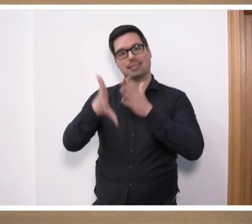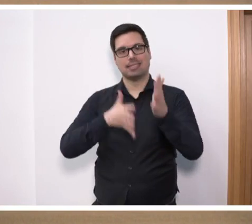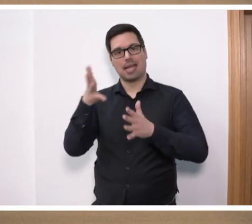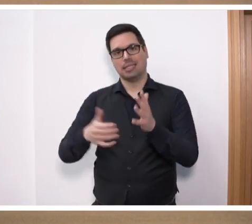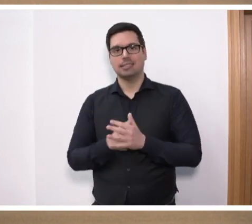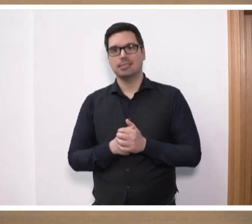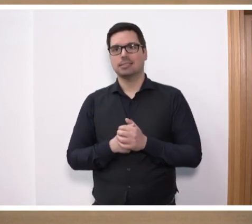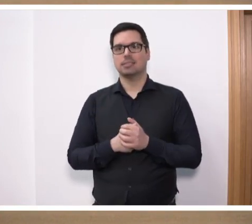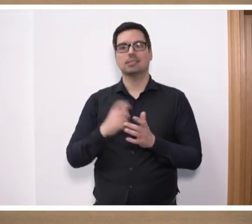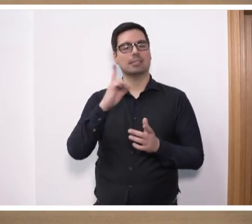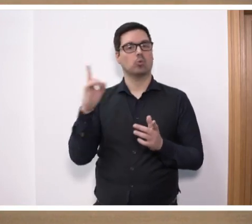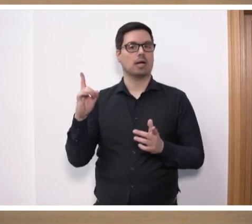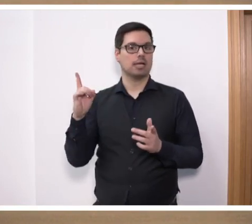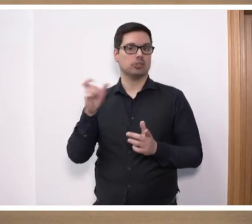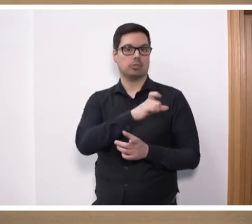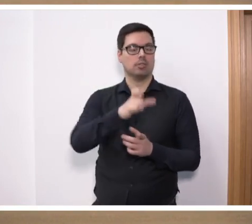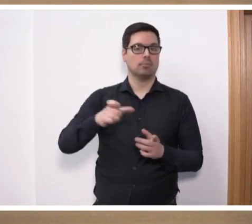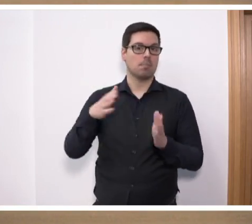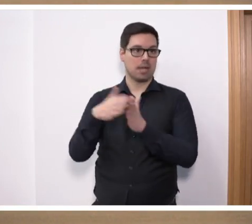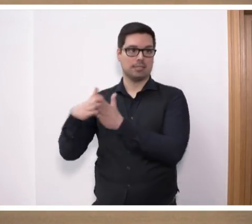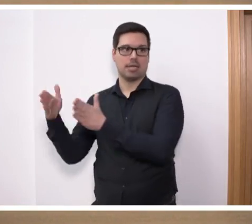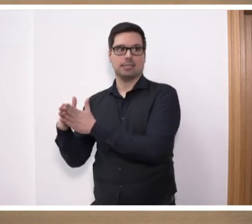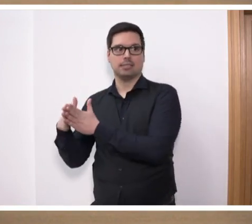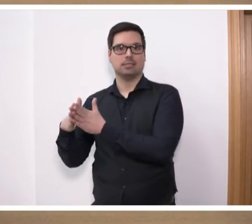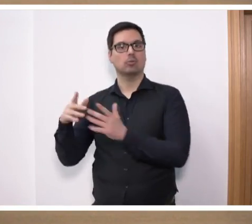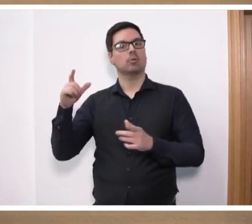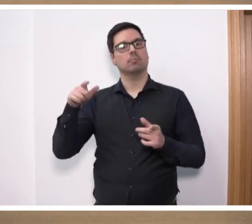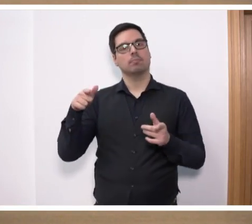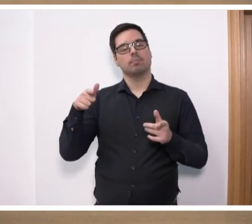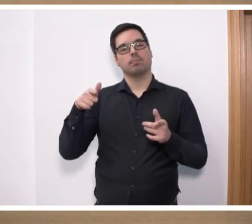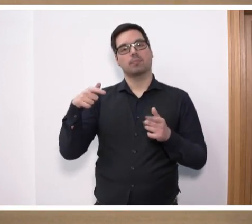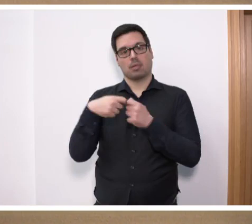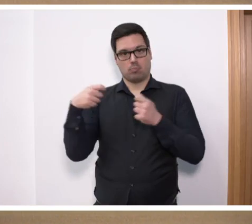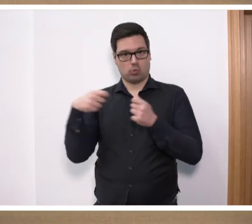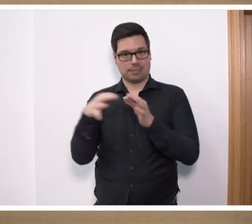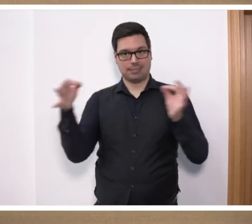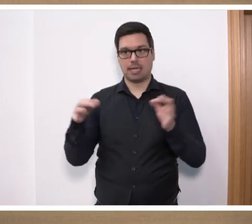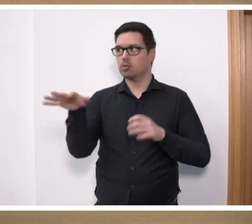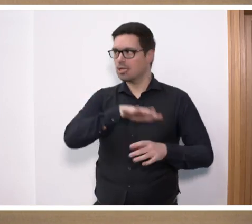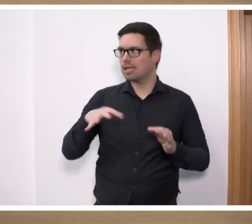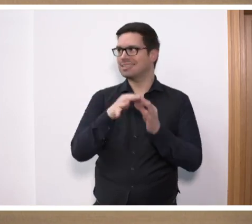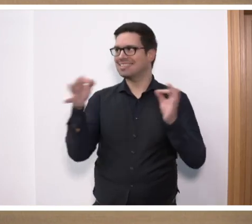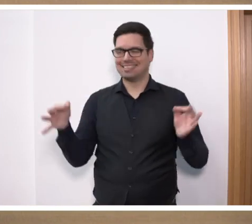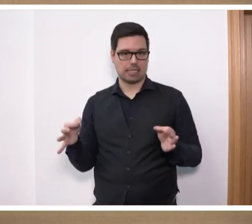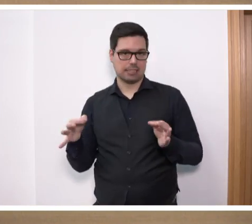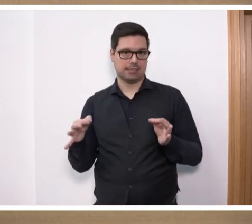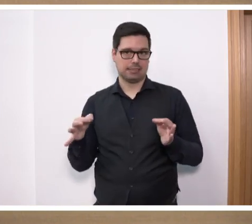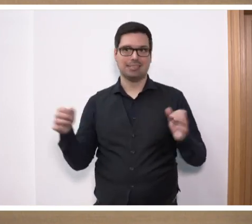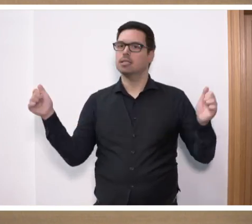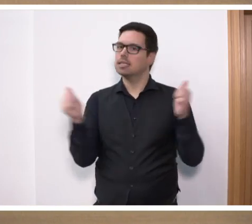in den demokratischen Parteien, nicht nur hier im Landtag, im Bundestag, in allen anderen Landtagen, dass wir gemeinsam auf